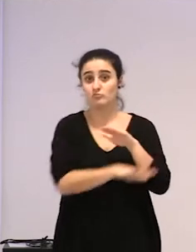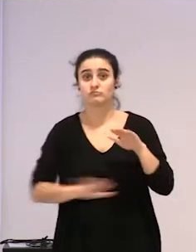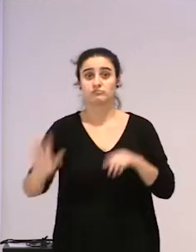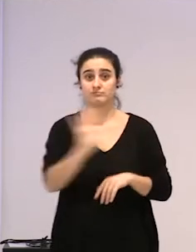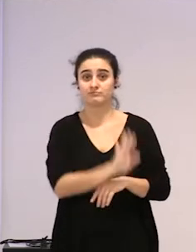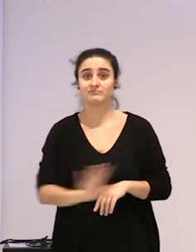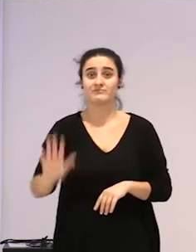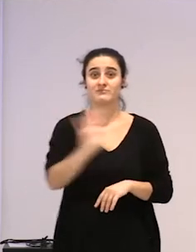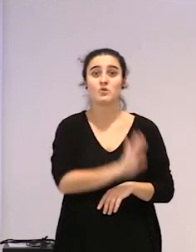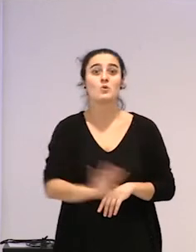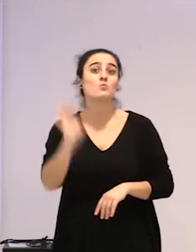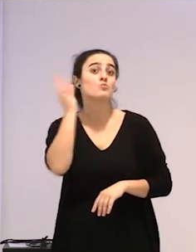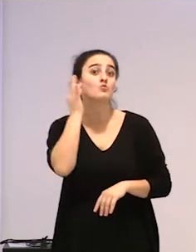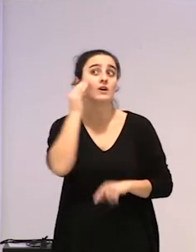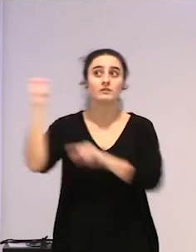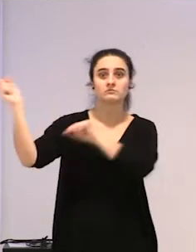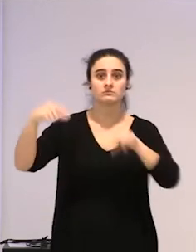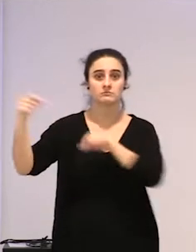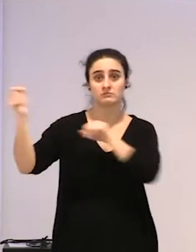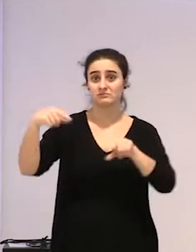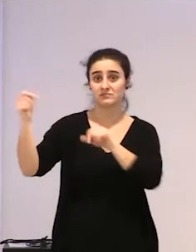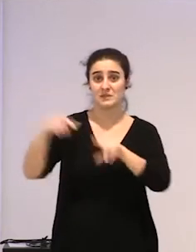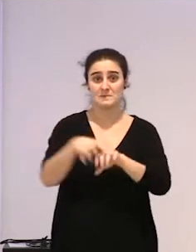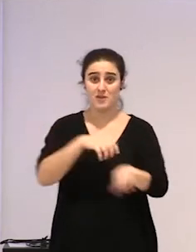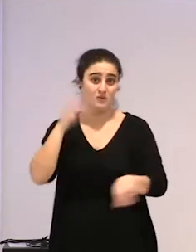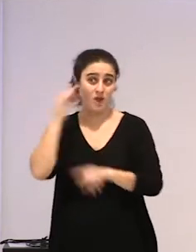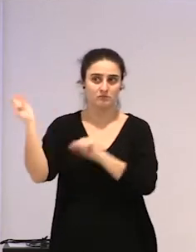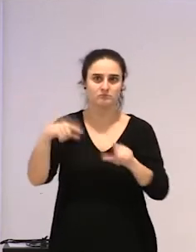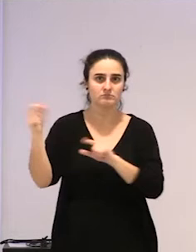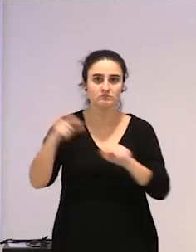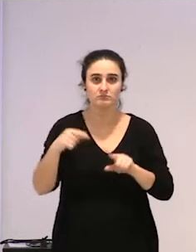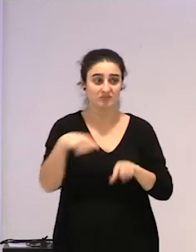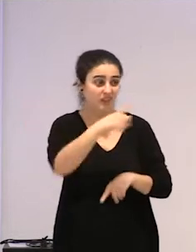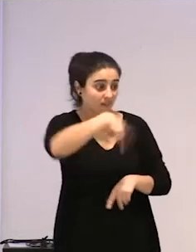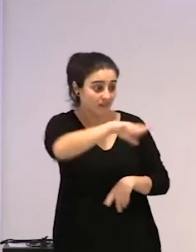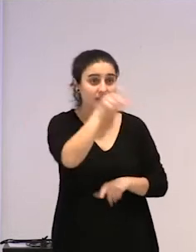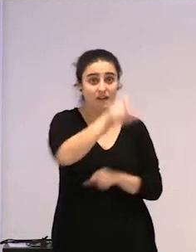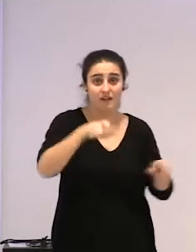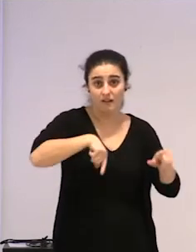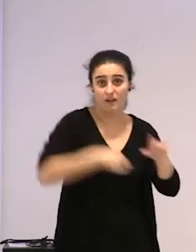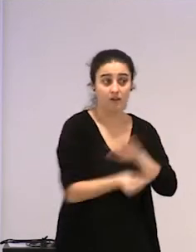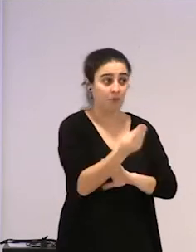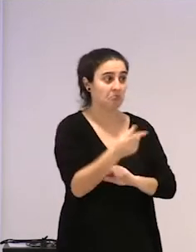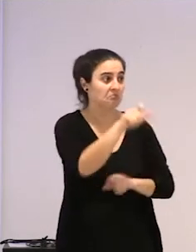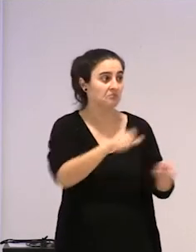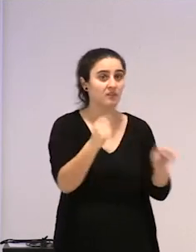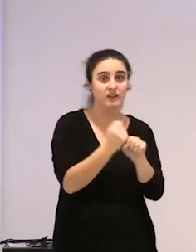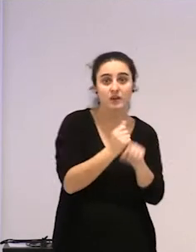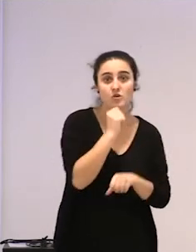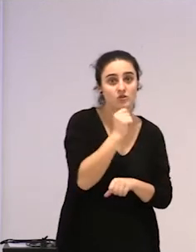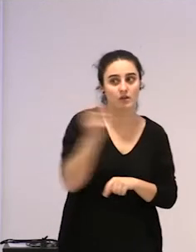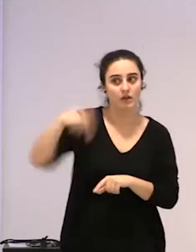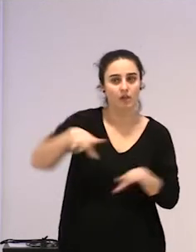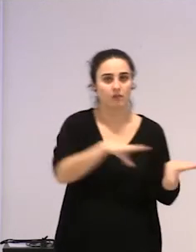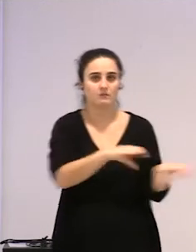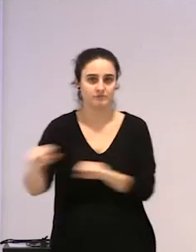ba, emakume, etorkinak datoz bat ez ere, ba, inor beten nahi ez duen lan nori, ba, betetzera.